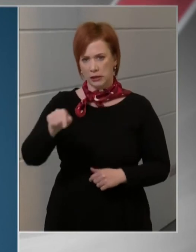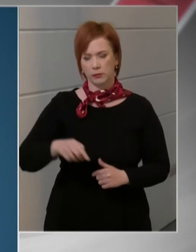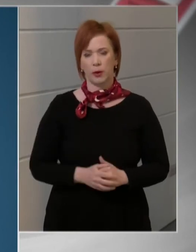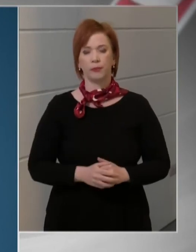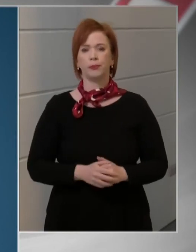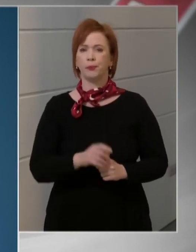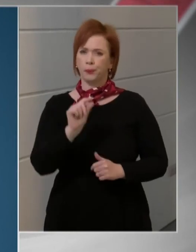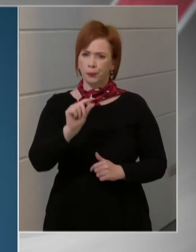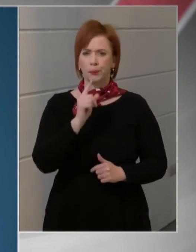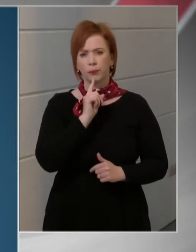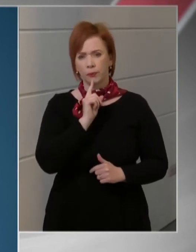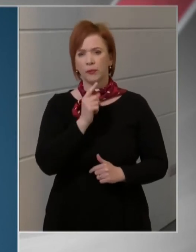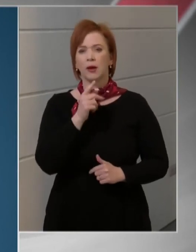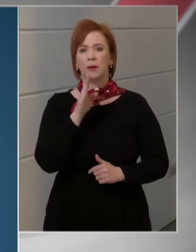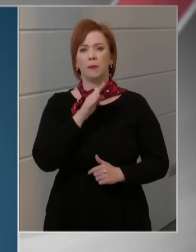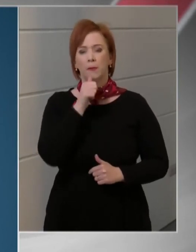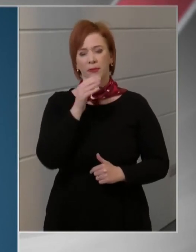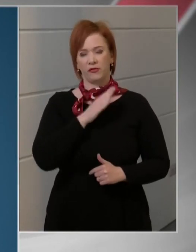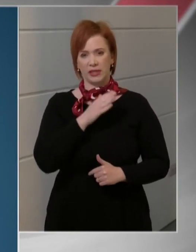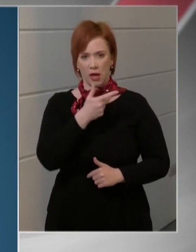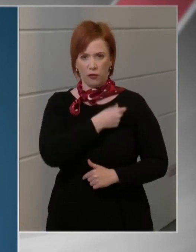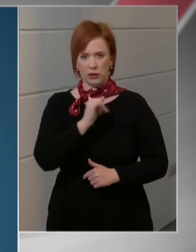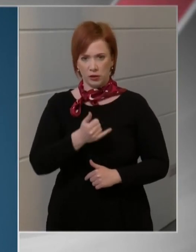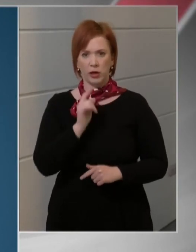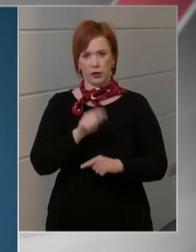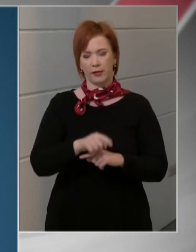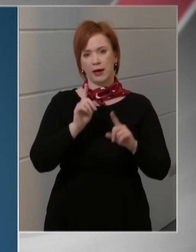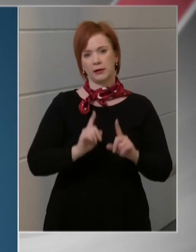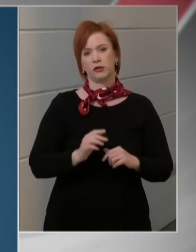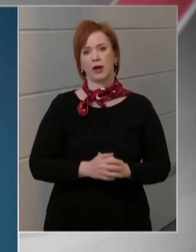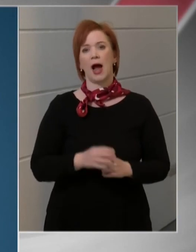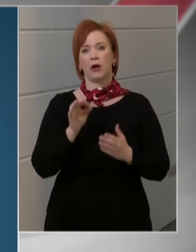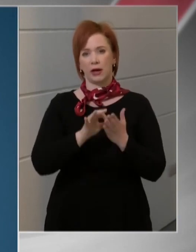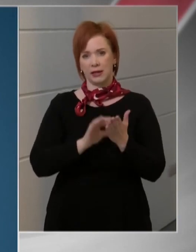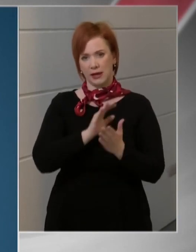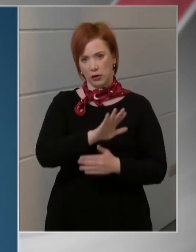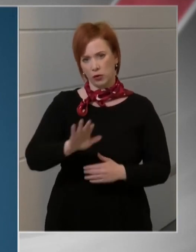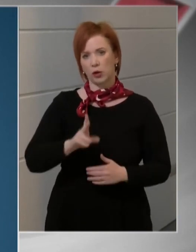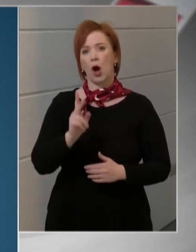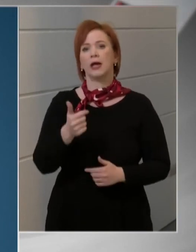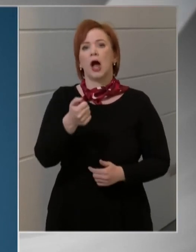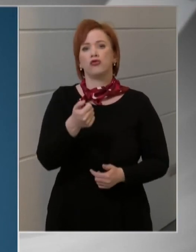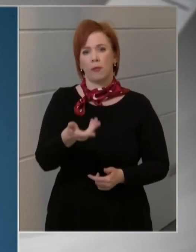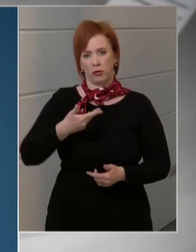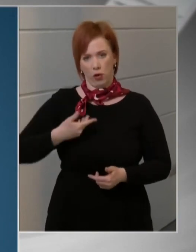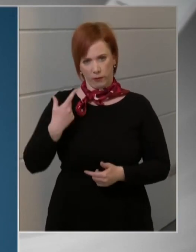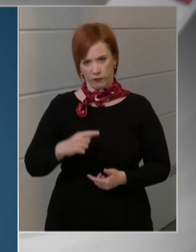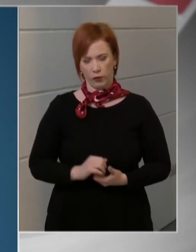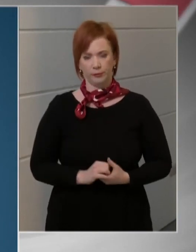Pfizer vakcina is rendelkezése áll, azon regisztráltak részére, akik SMS-ben értesítést kaptak. Ma